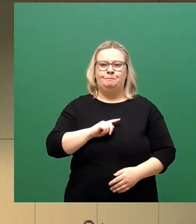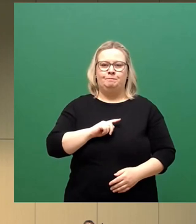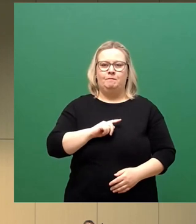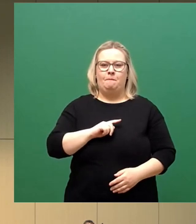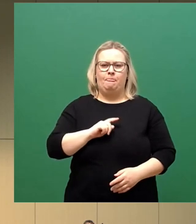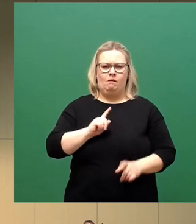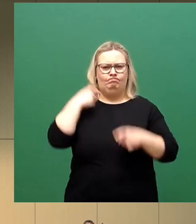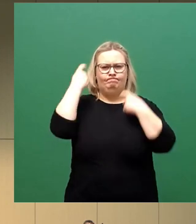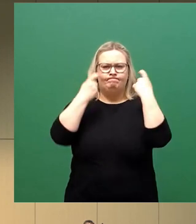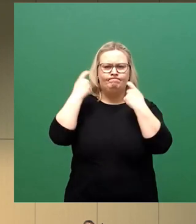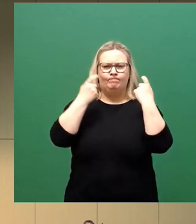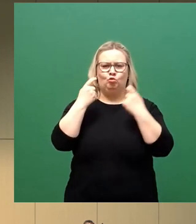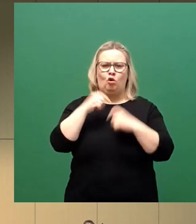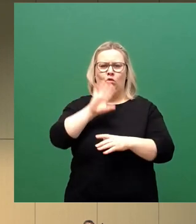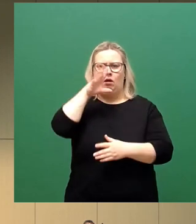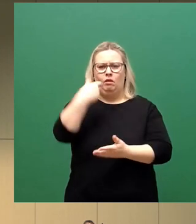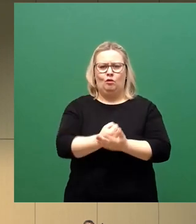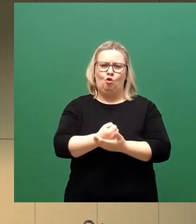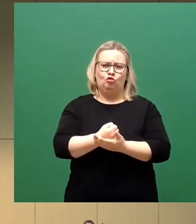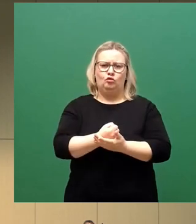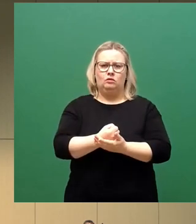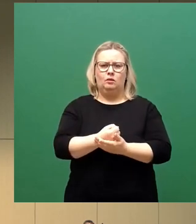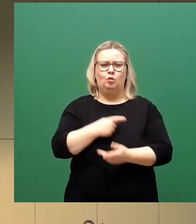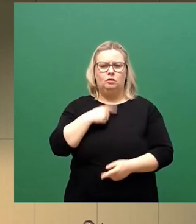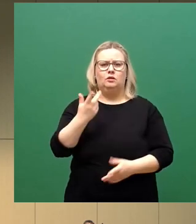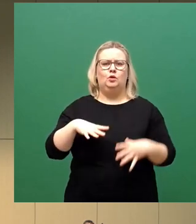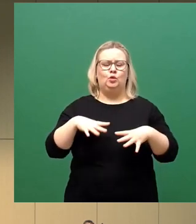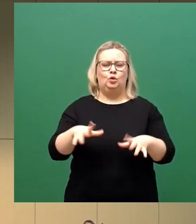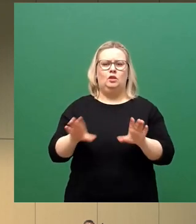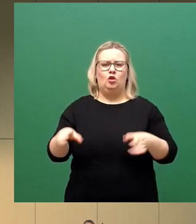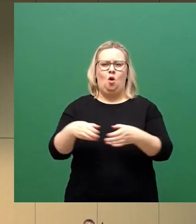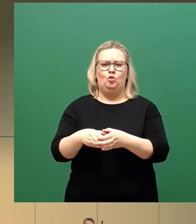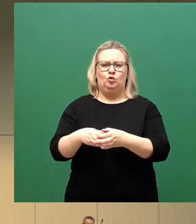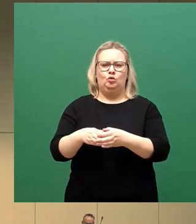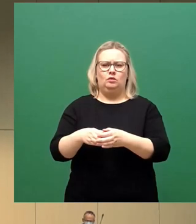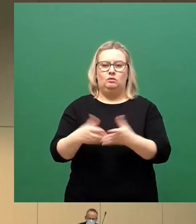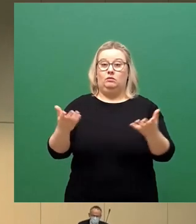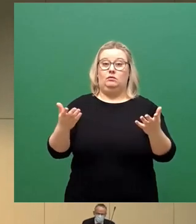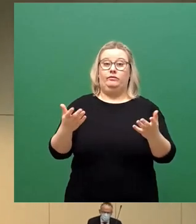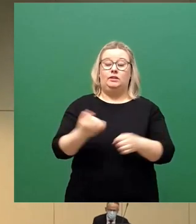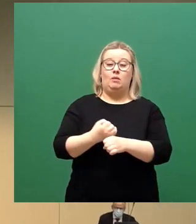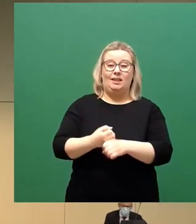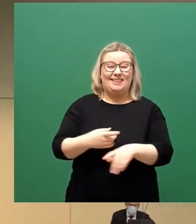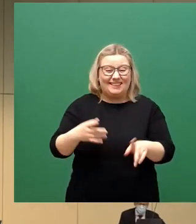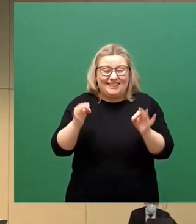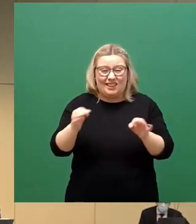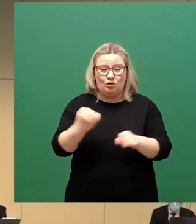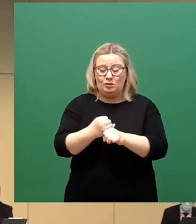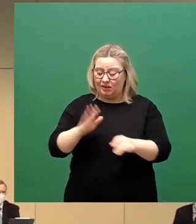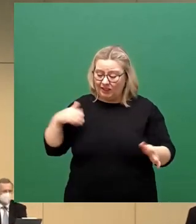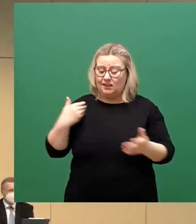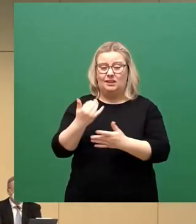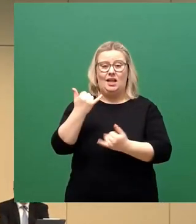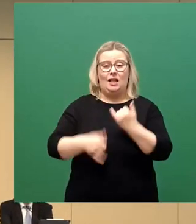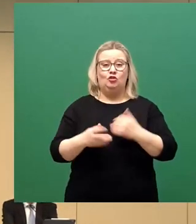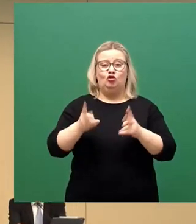und auch zutiefst enttäuscht, muss man sagen, als wir im Gesundheitsausschuss da haben. Und was haben wir denn gemacht? Wir haben genau das gemacht, was wir im letzten Startrat zugesagt